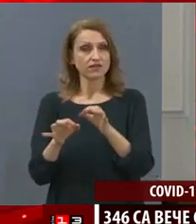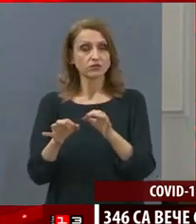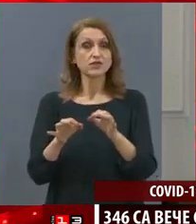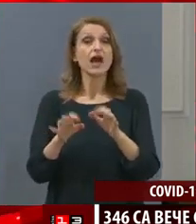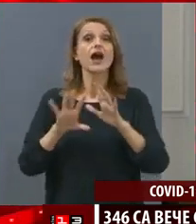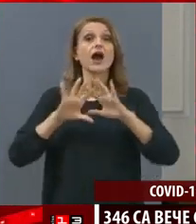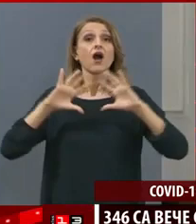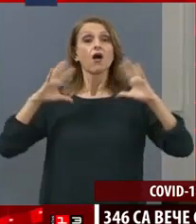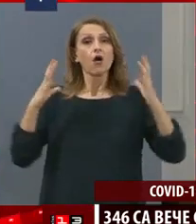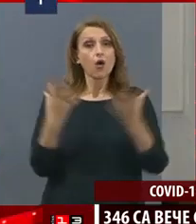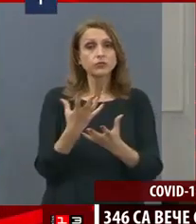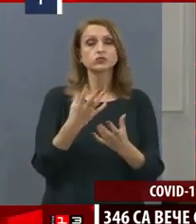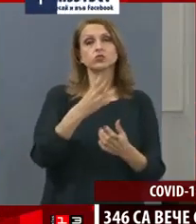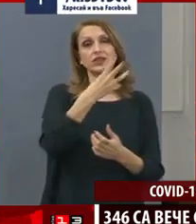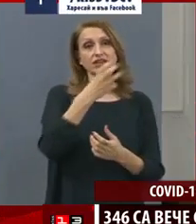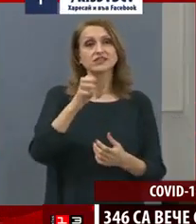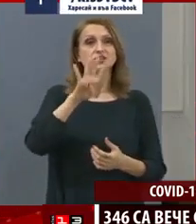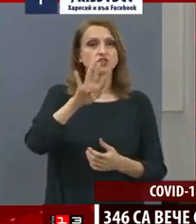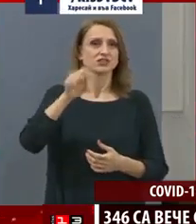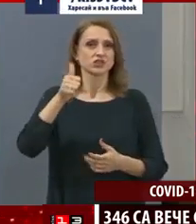на заразените е 346.